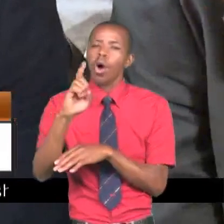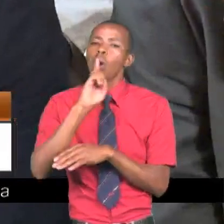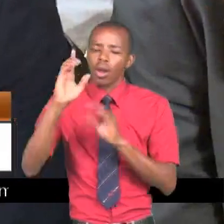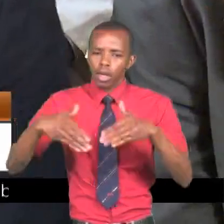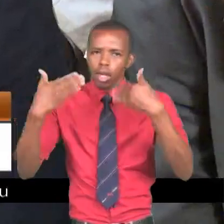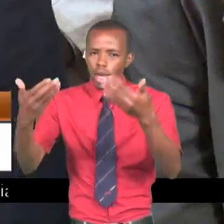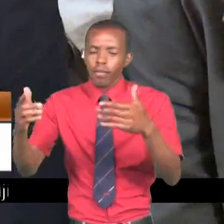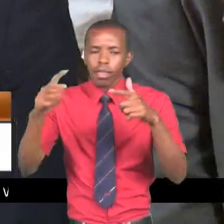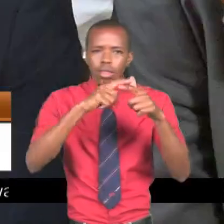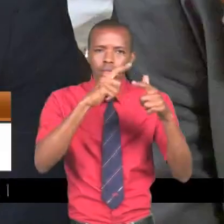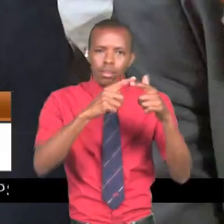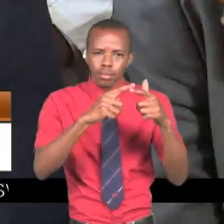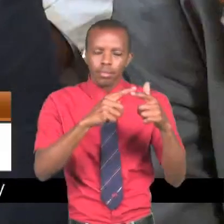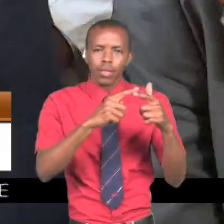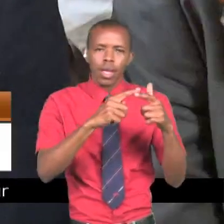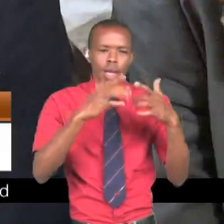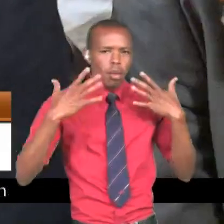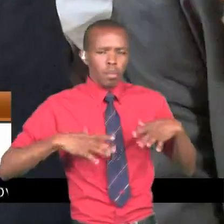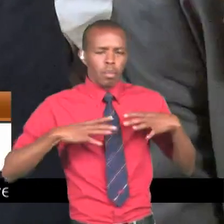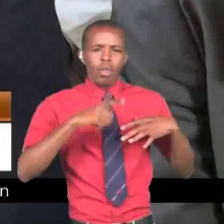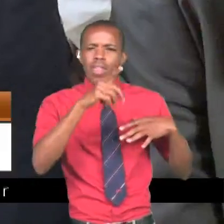Kwenye kuhu